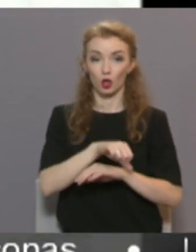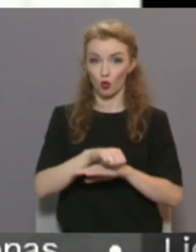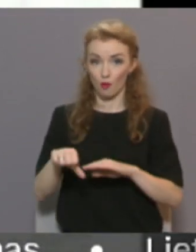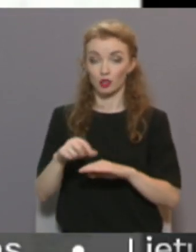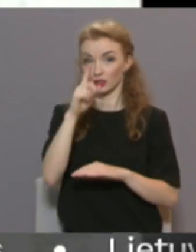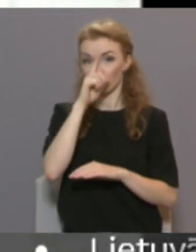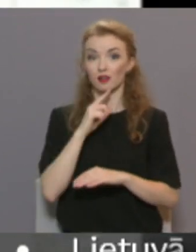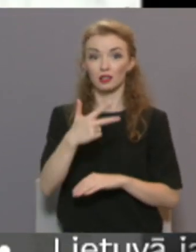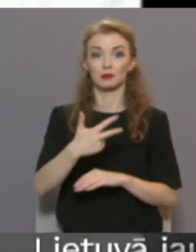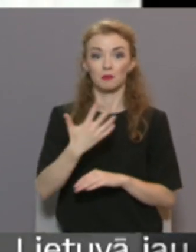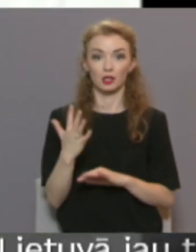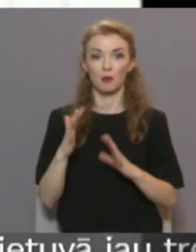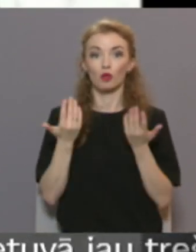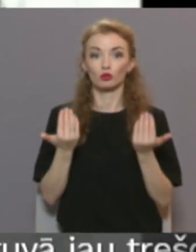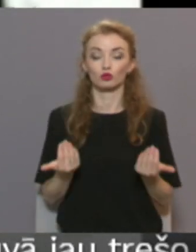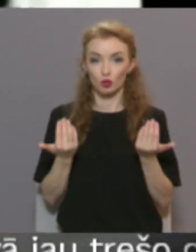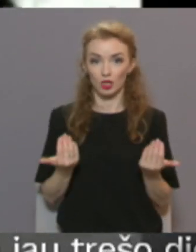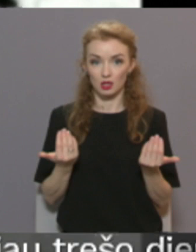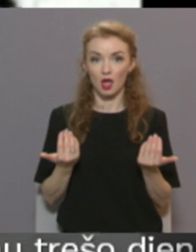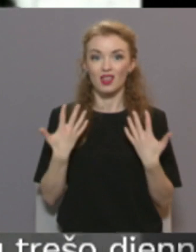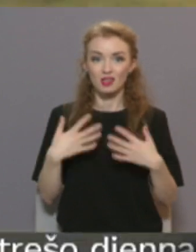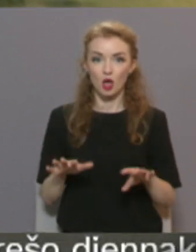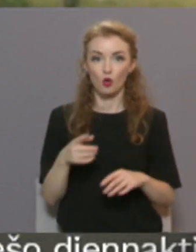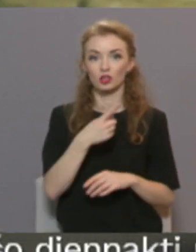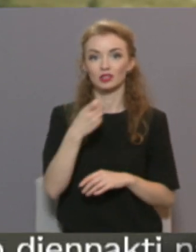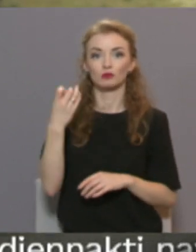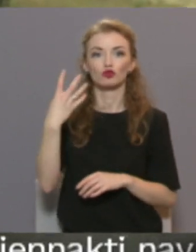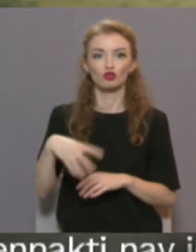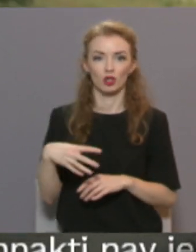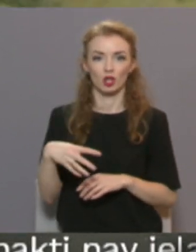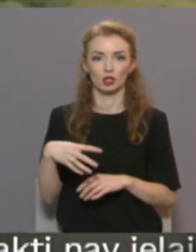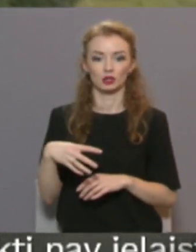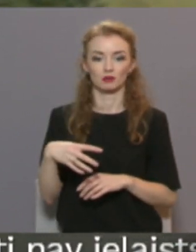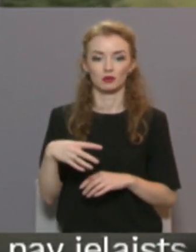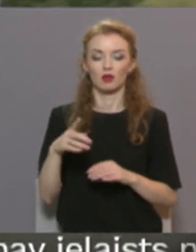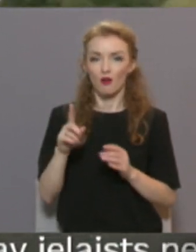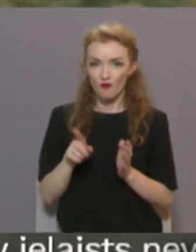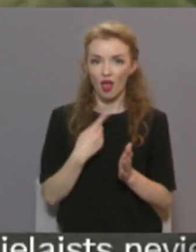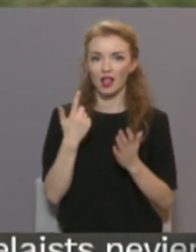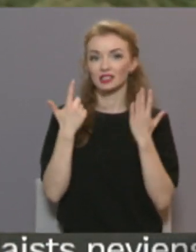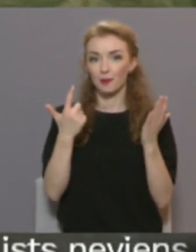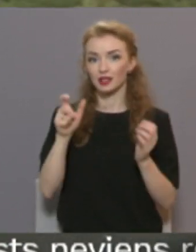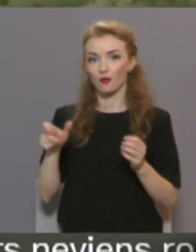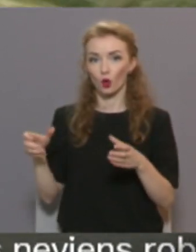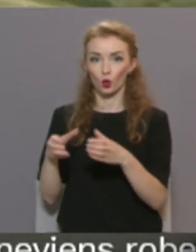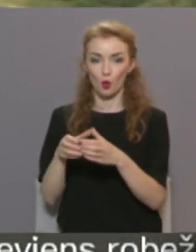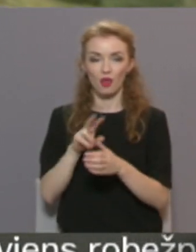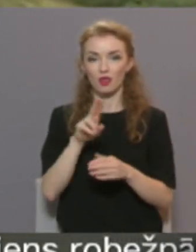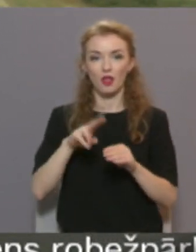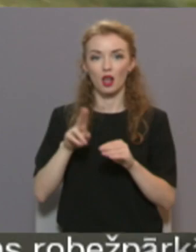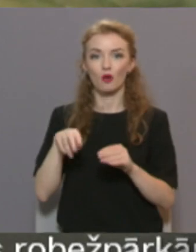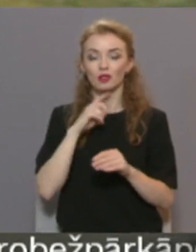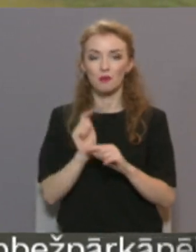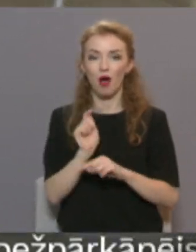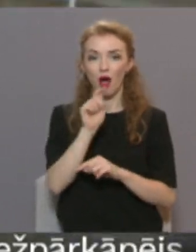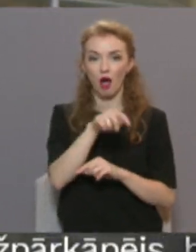35, savukārt šodien līdz pēcpusdienai jau 140. Vēl kāda septiņu cilvēku grupa, kuri nelikumīgi vēlējās